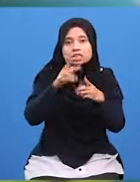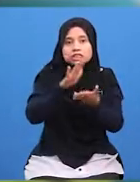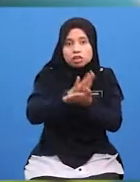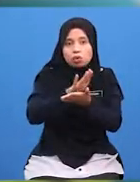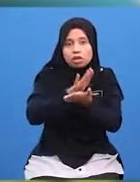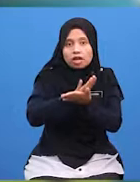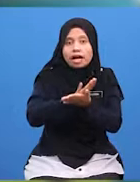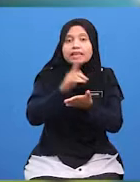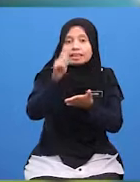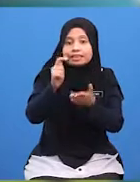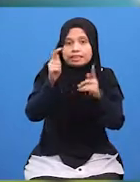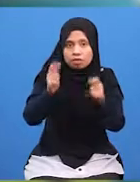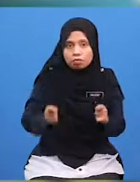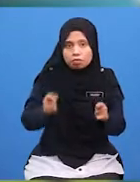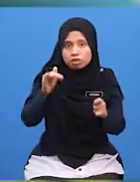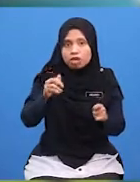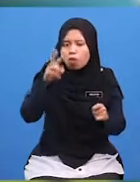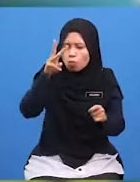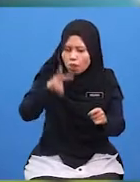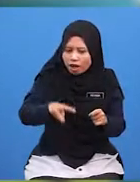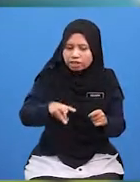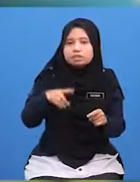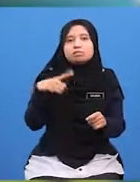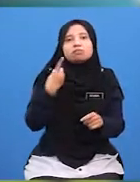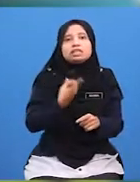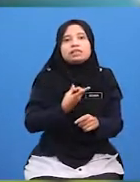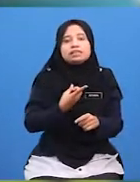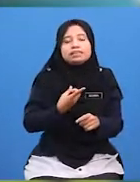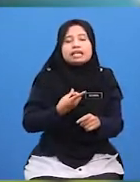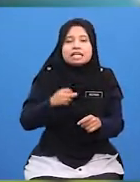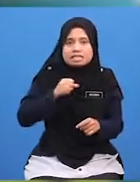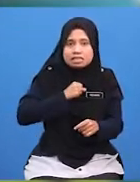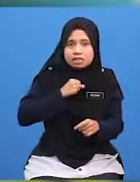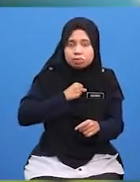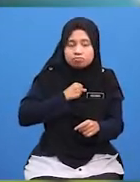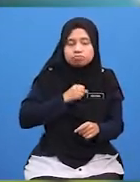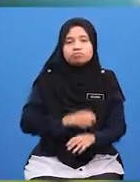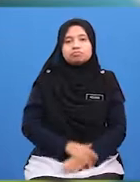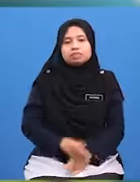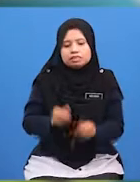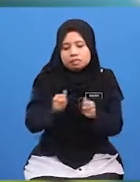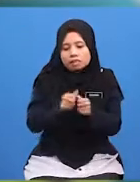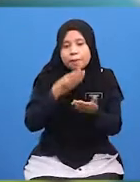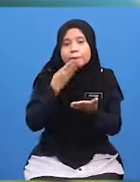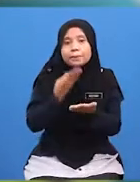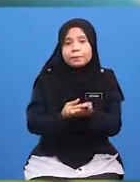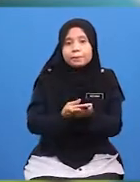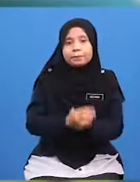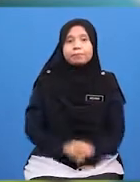merupakan Tetamu Yang kita wajib Sentuni Dan layani Dengan baik